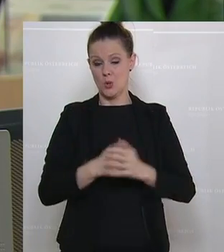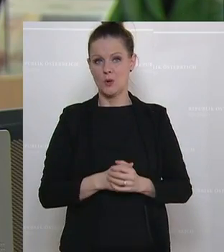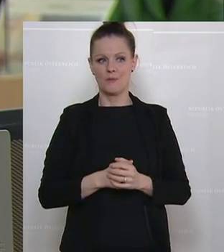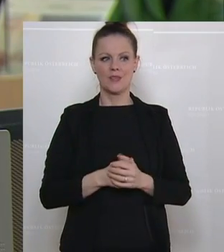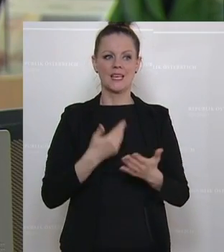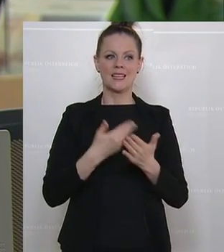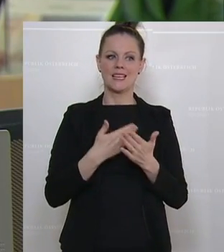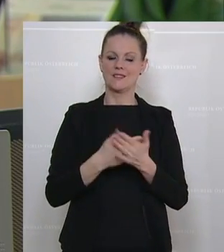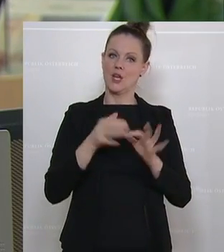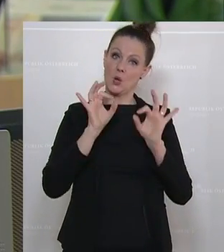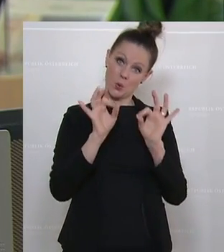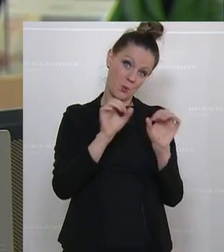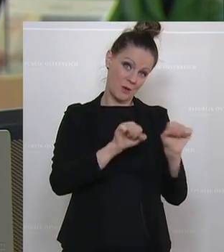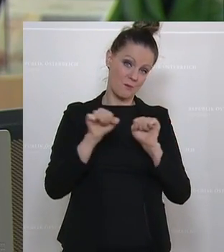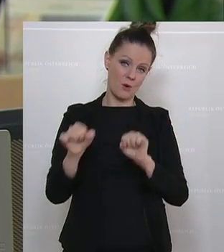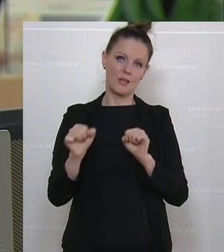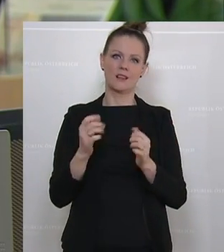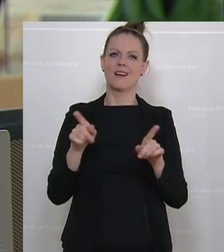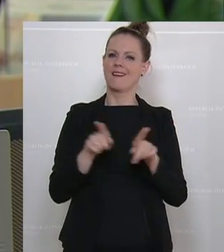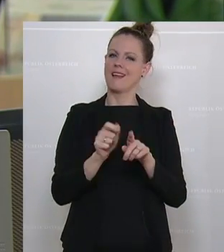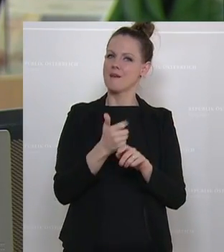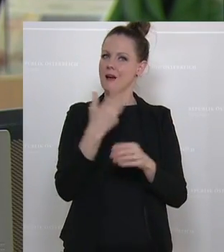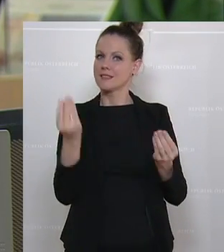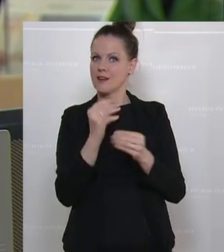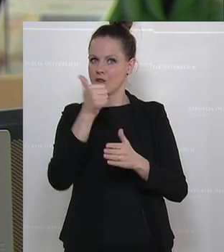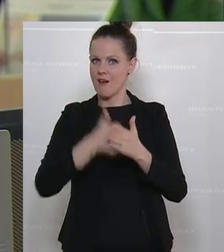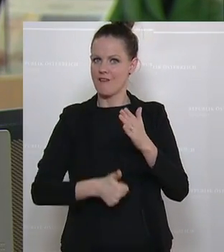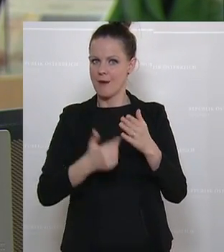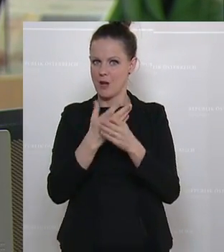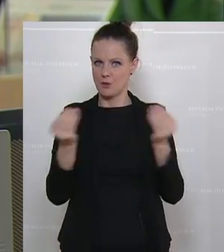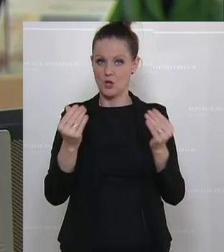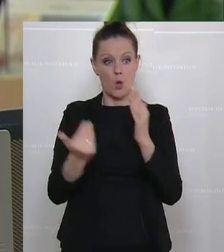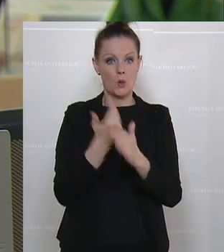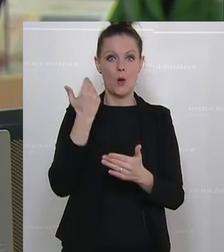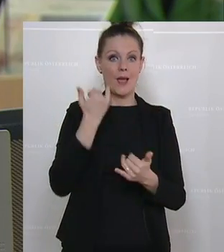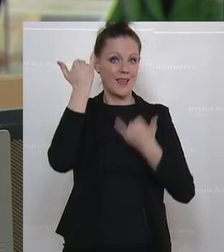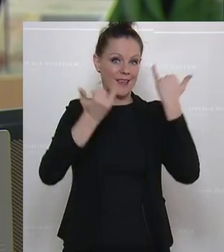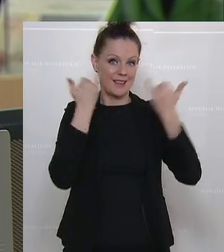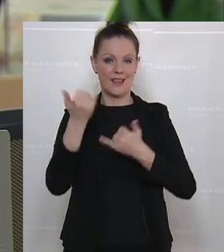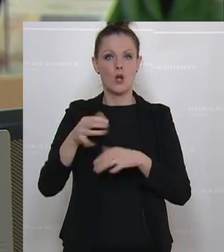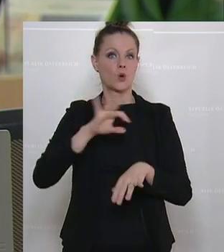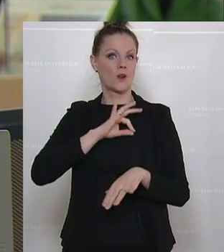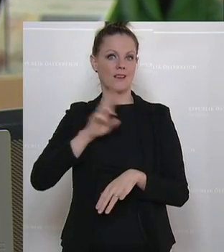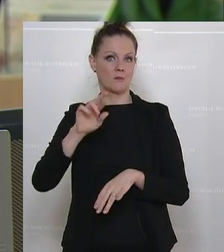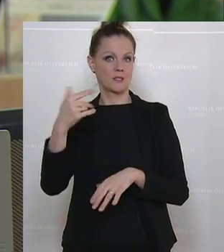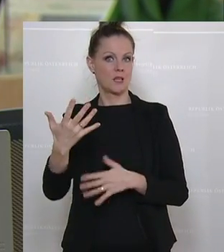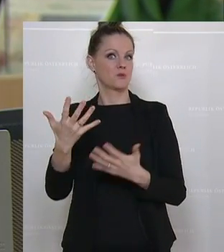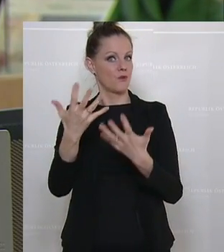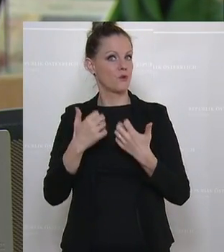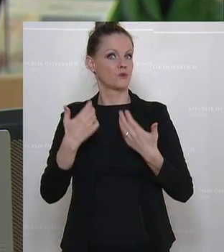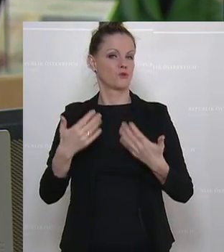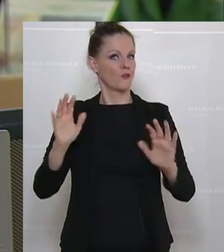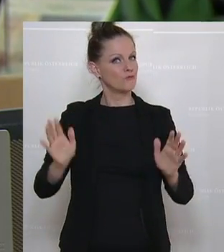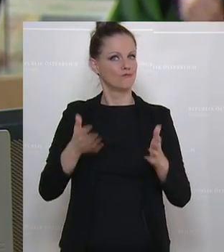außerordentlich gute Möglichkeit, gleich mehrere Fliegen mit einer Klappe zu schlagen. Neue Ideen, wie Kollege Raimon sich das wünscht, neuen Schwung